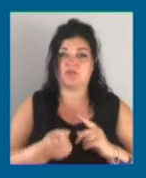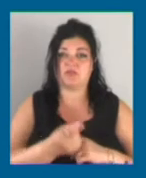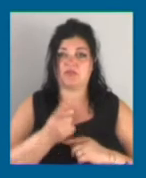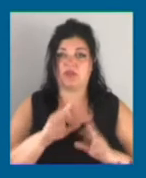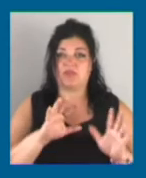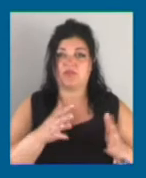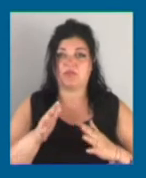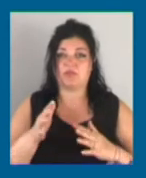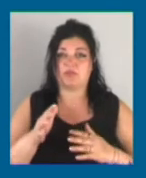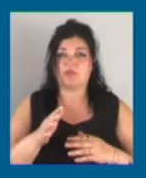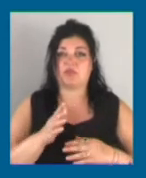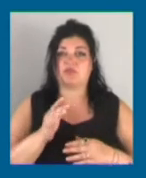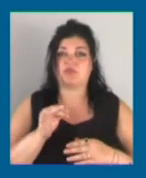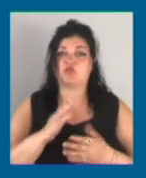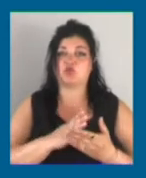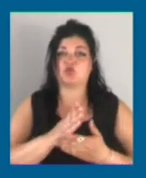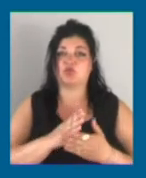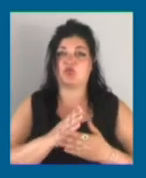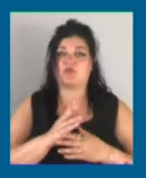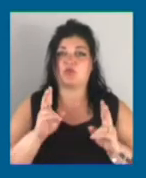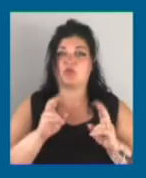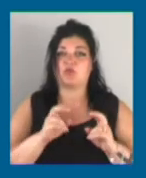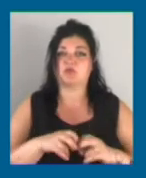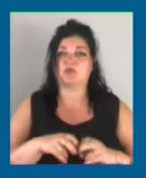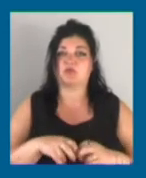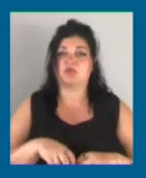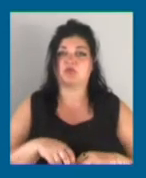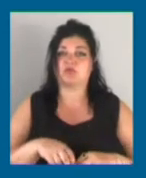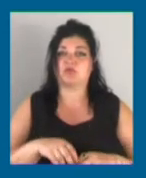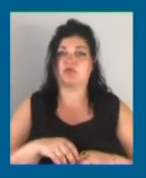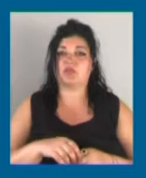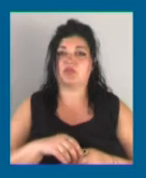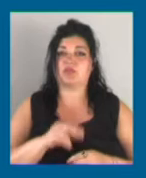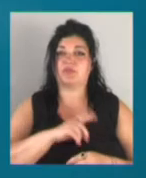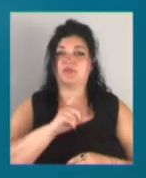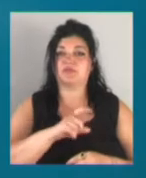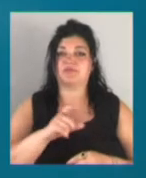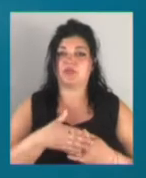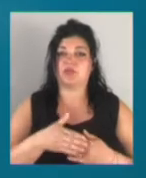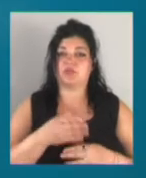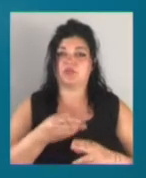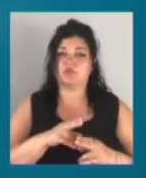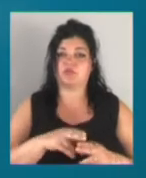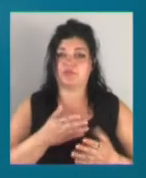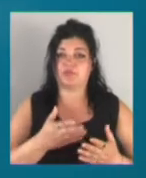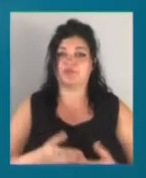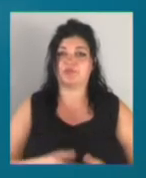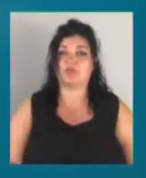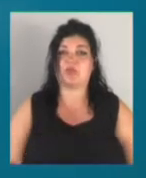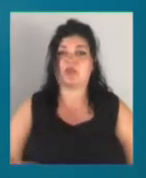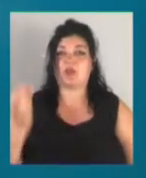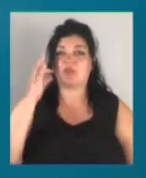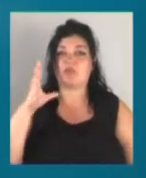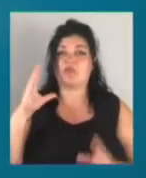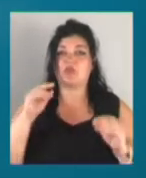службове розслідування і кожен з цих працівників отримав по Догані. Нагадаємо,